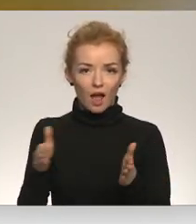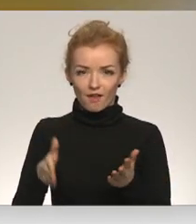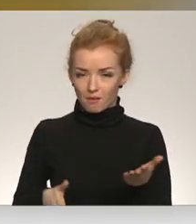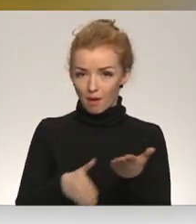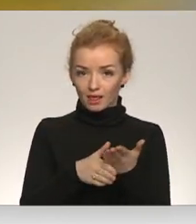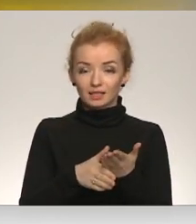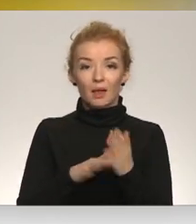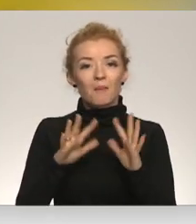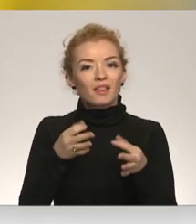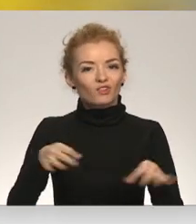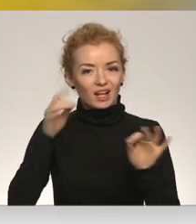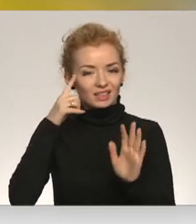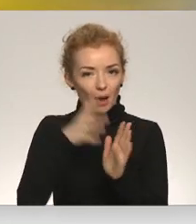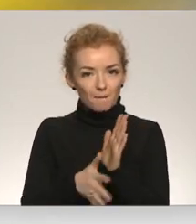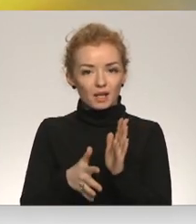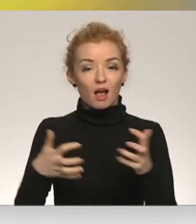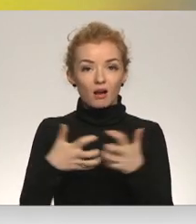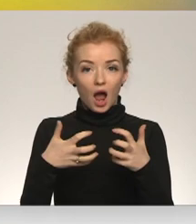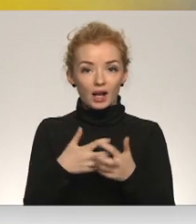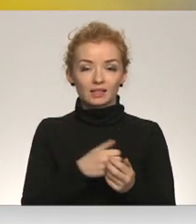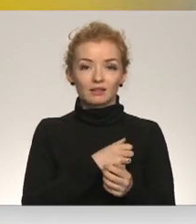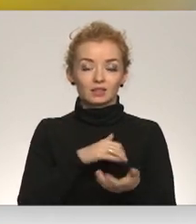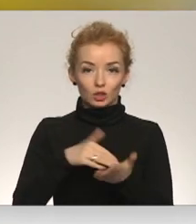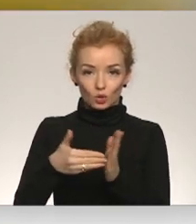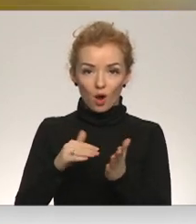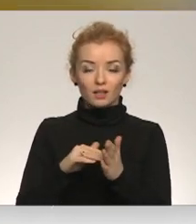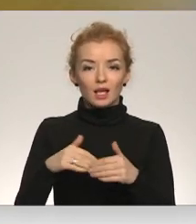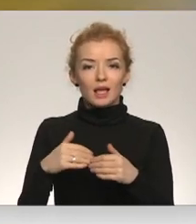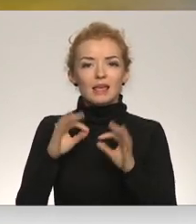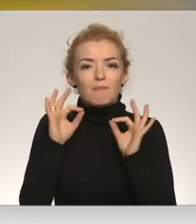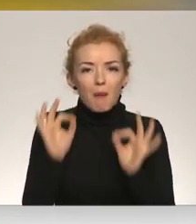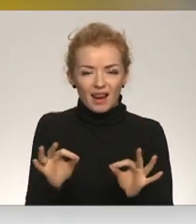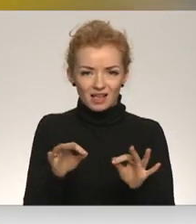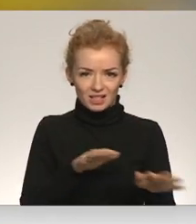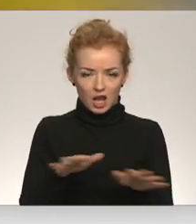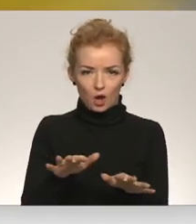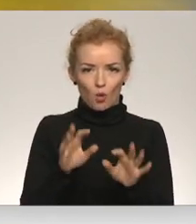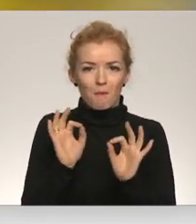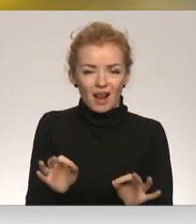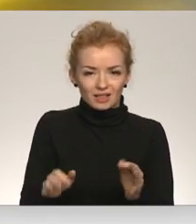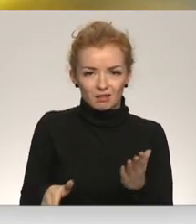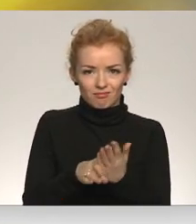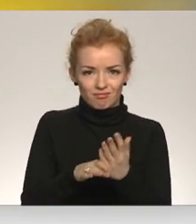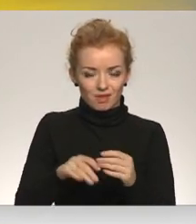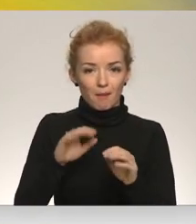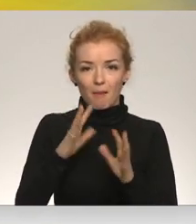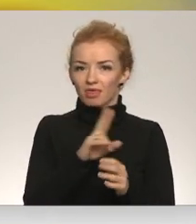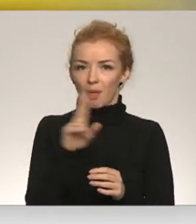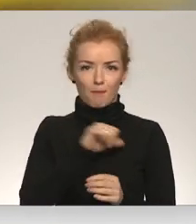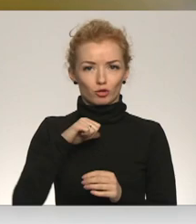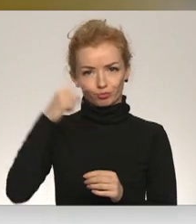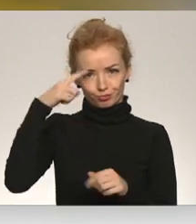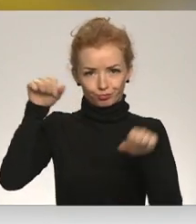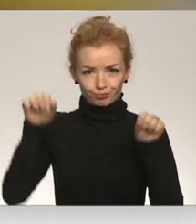milzīga, taču svarīgi apzināties, kā ar situāciju atbalstas sniedzams centralizēti, saskaņojot ar valsts pārvaldi. Nevis pēc savas iniciatīvas,